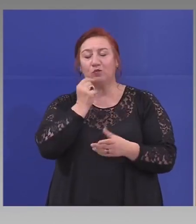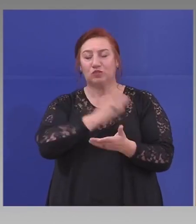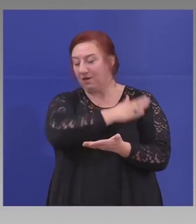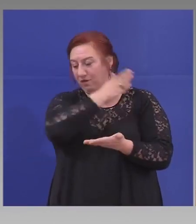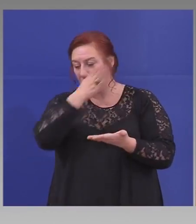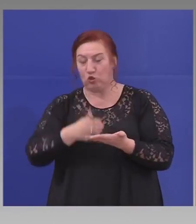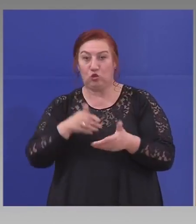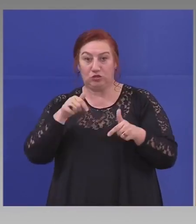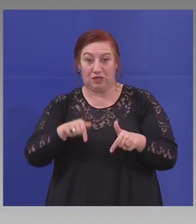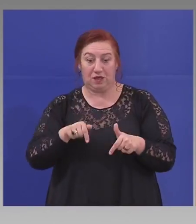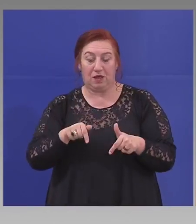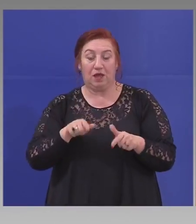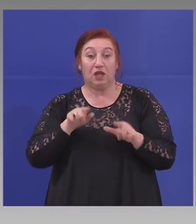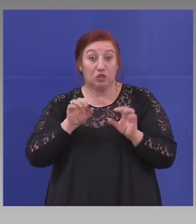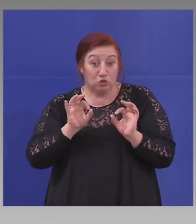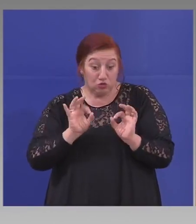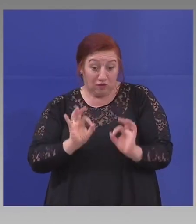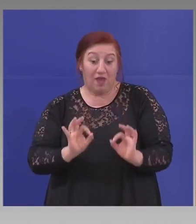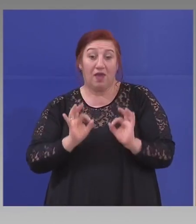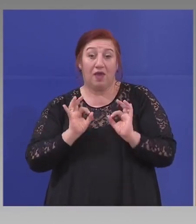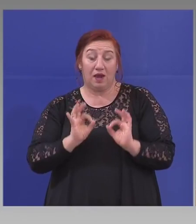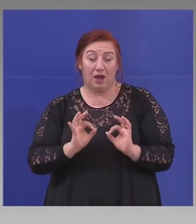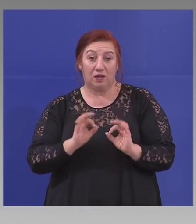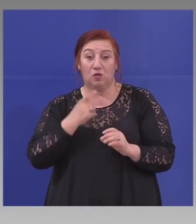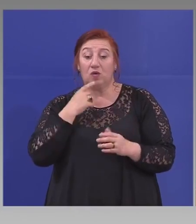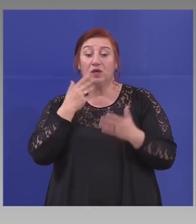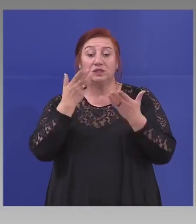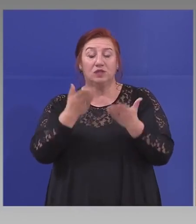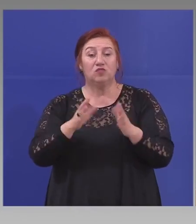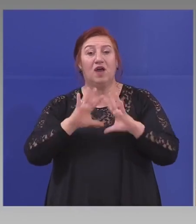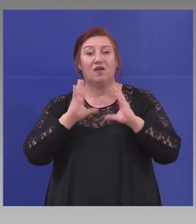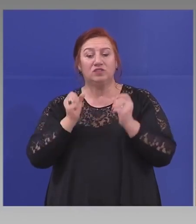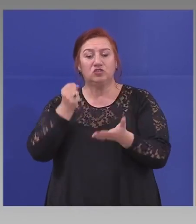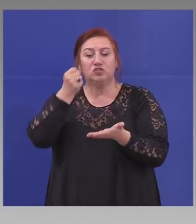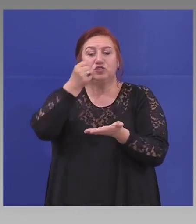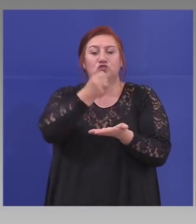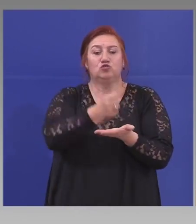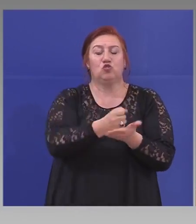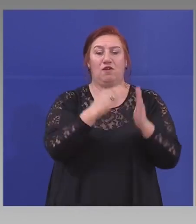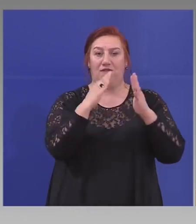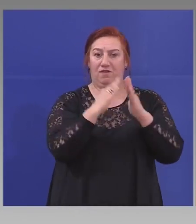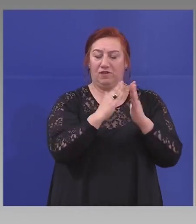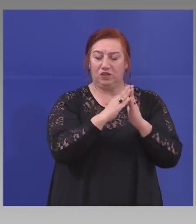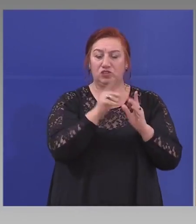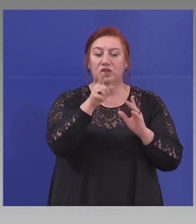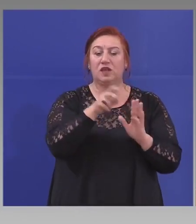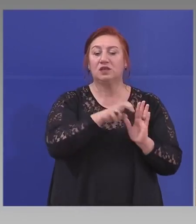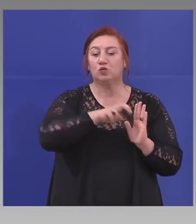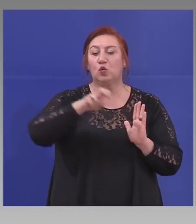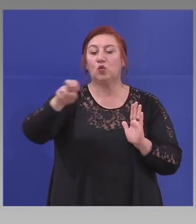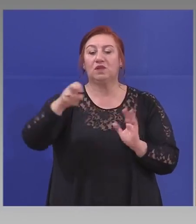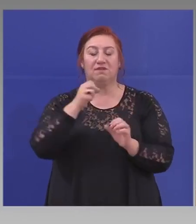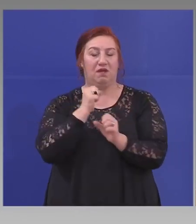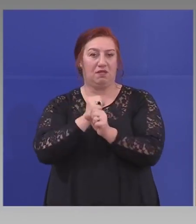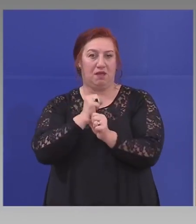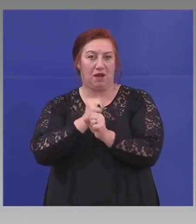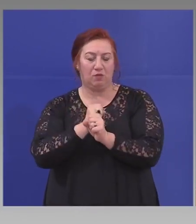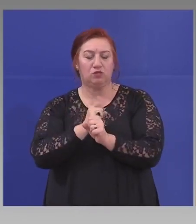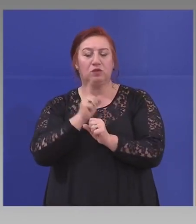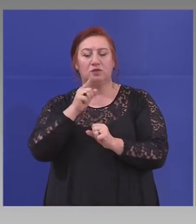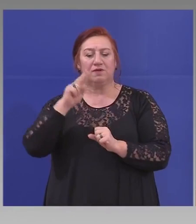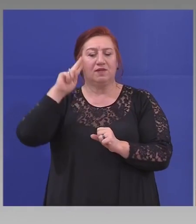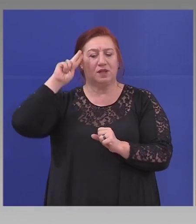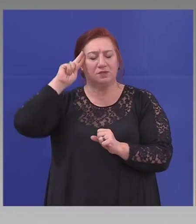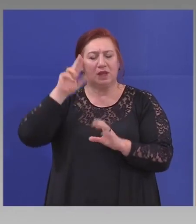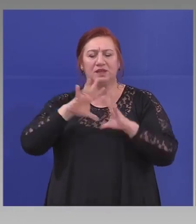Това са реалностите. Затова всички вкъщи, тези, които отидат на работа, спазвайки всички мероприятния и